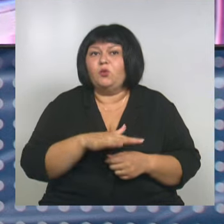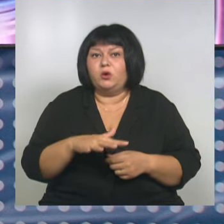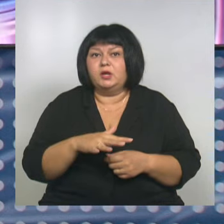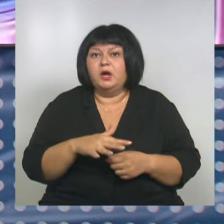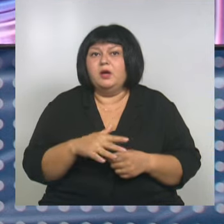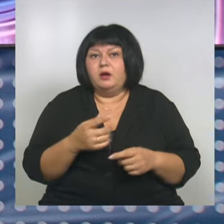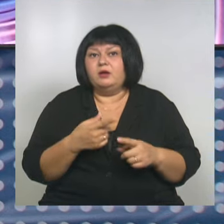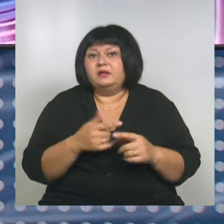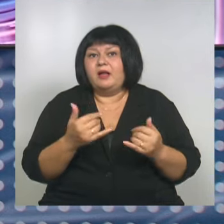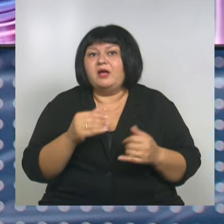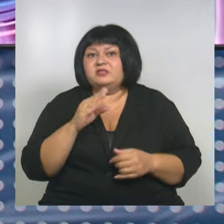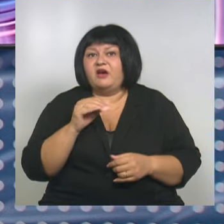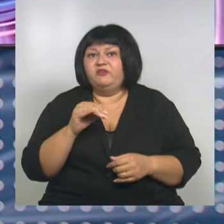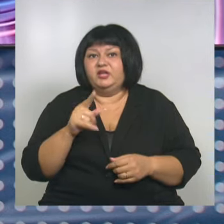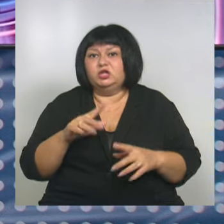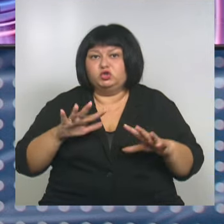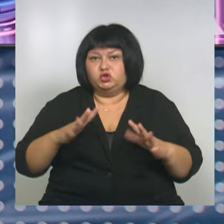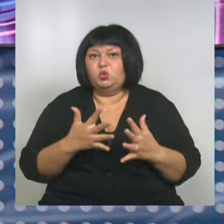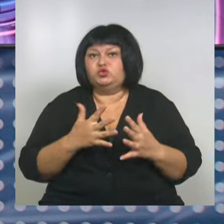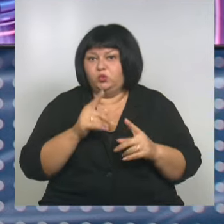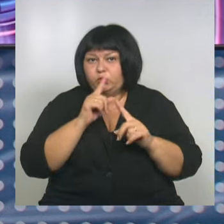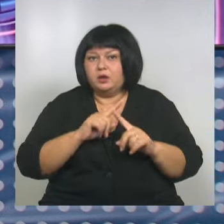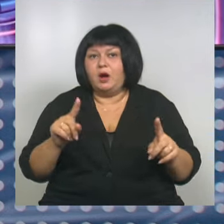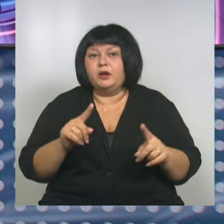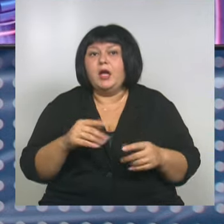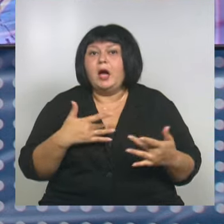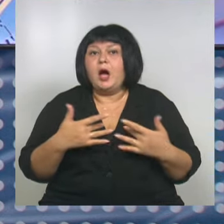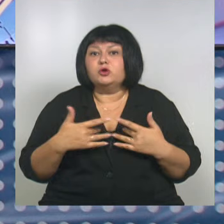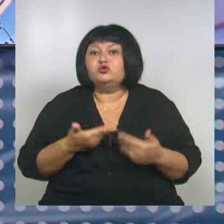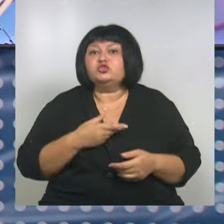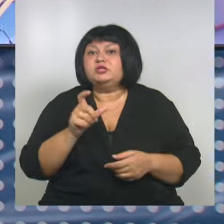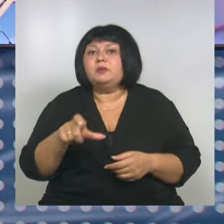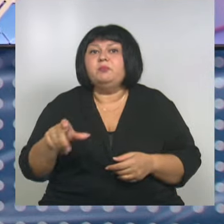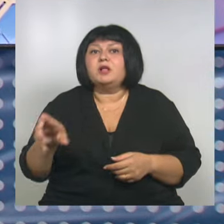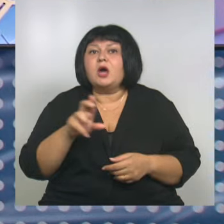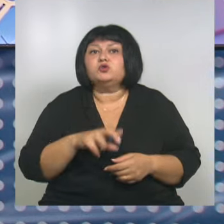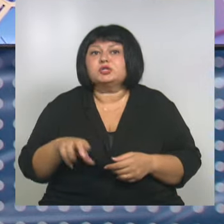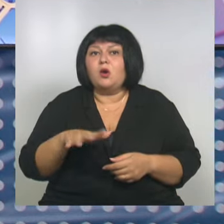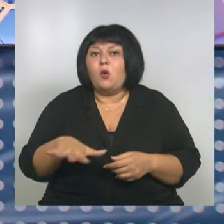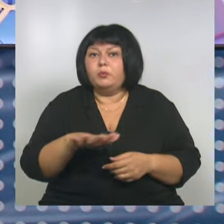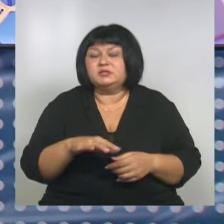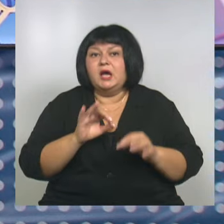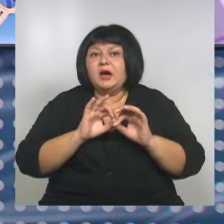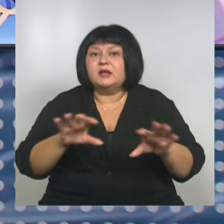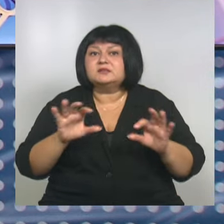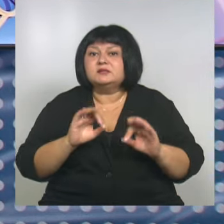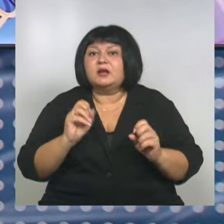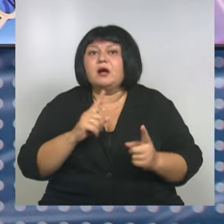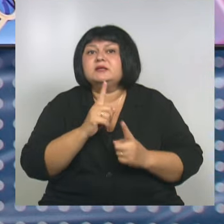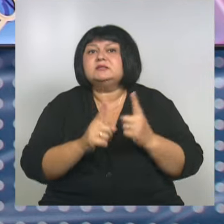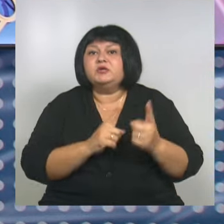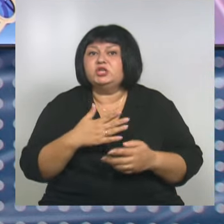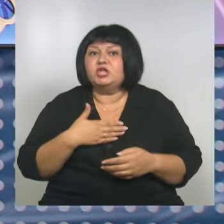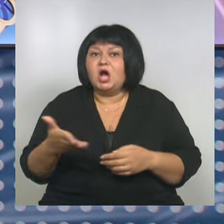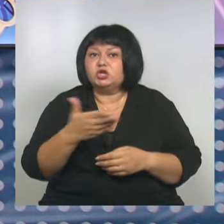Пожалуй, для Таврида случай уникальный. Актеры – жители Белгородской области. Со сцены они рассказали, как изменилась наша